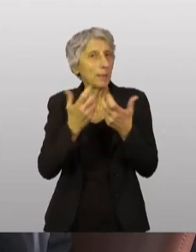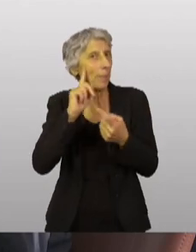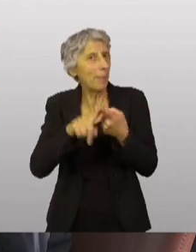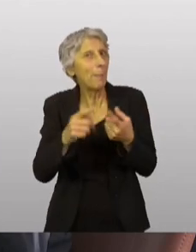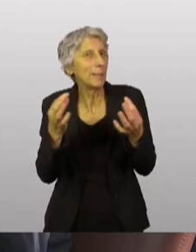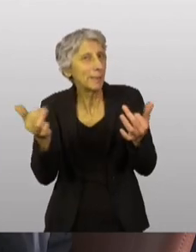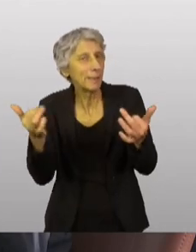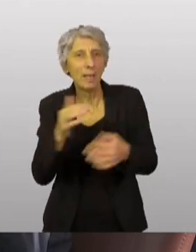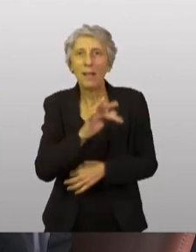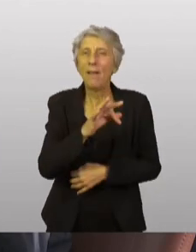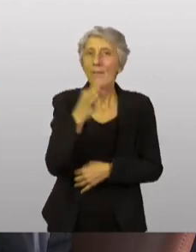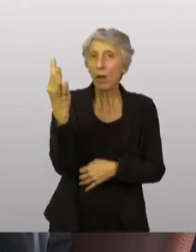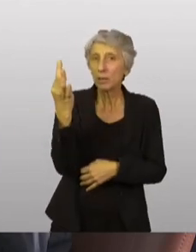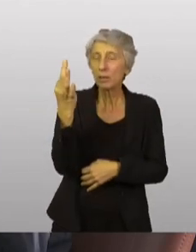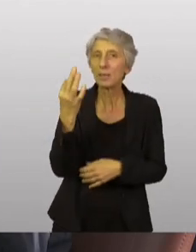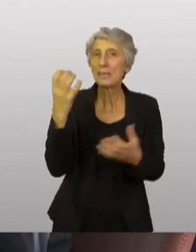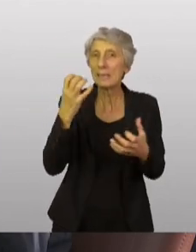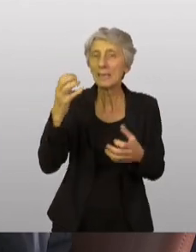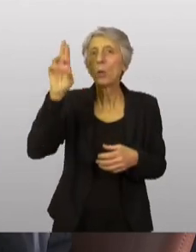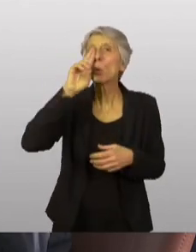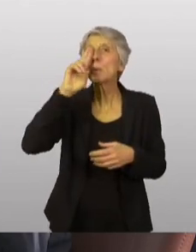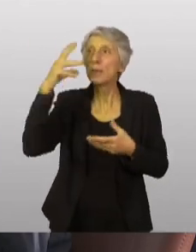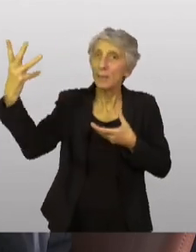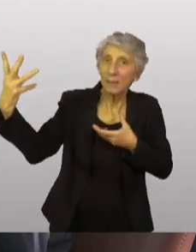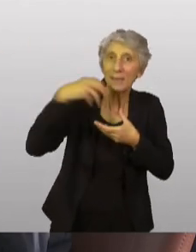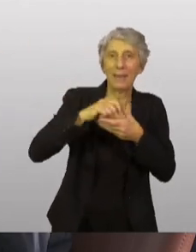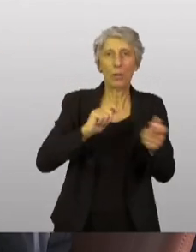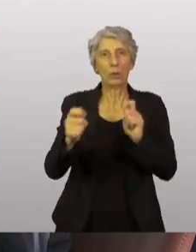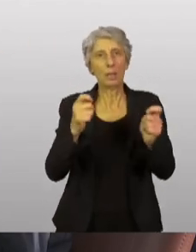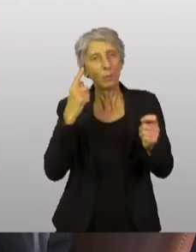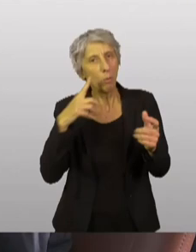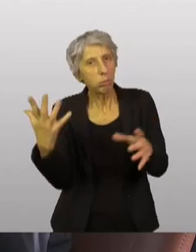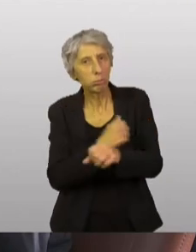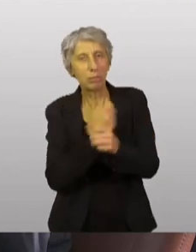d'enclure la Russie aux négociations de paix.